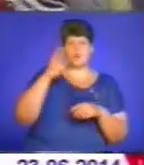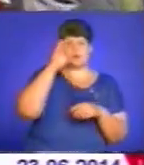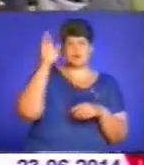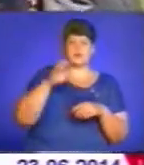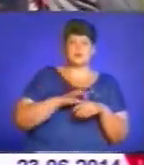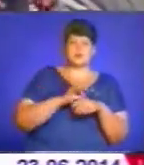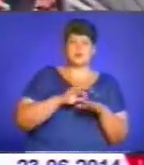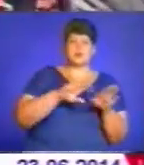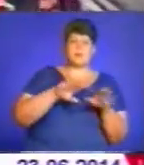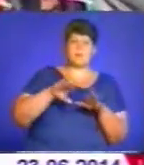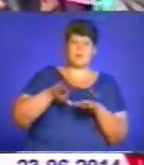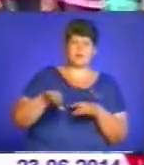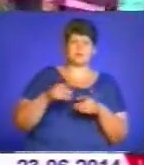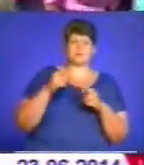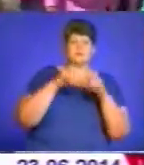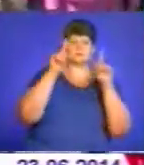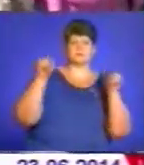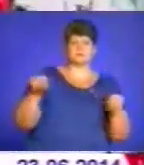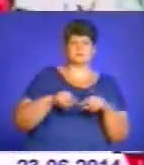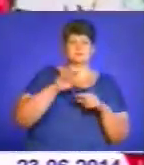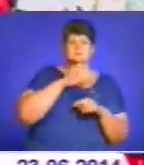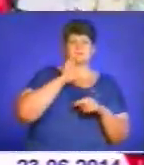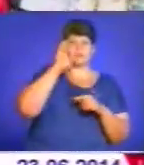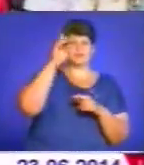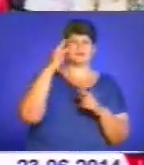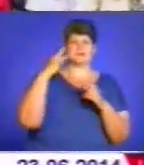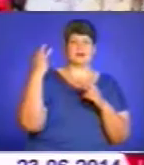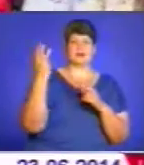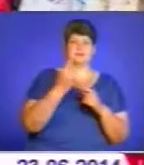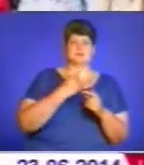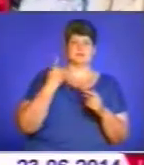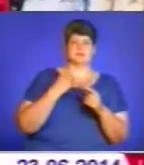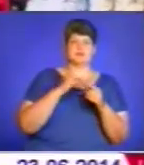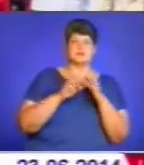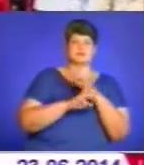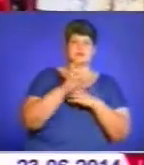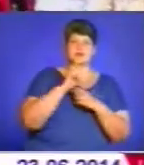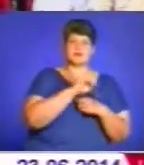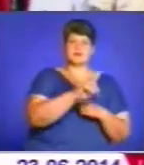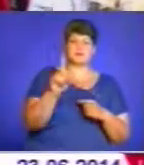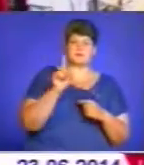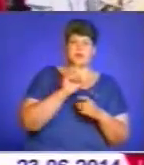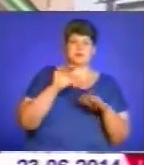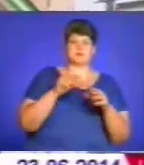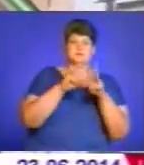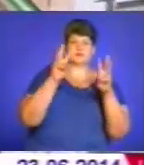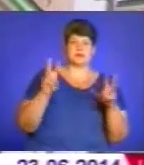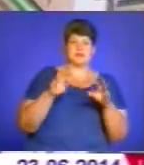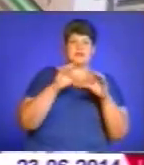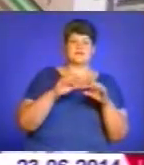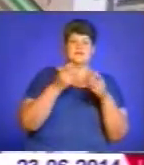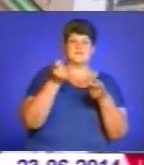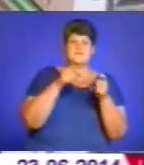літургії Тернопільську чудотворну ікону Божої Матері тричі обнесли навколо храму. Після цього освятили віночки. У них зазвичай